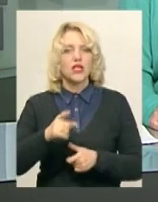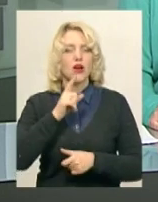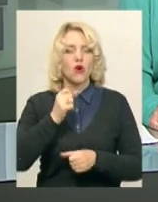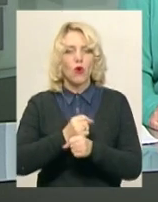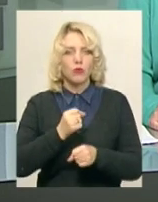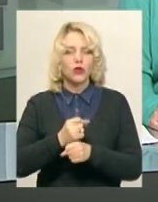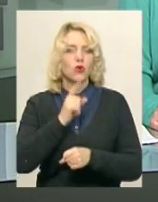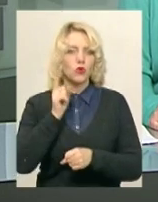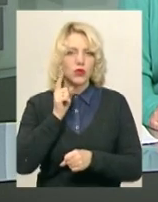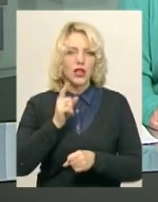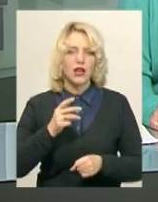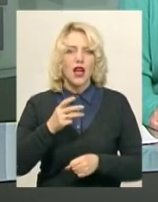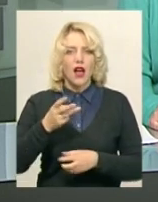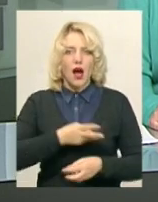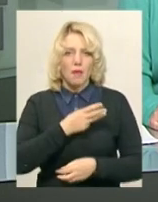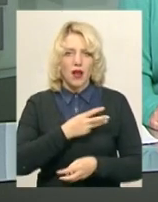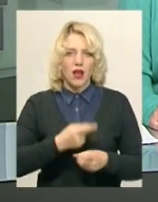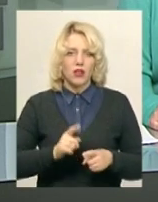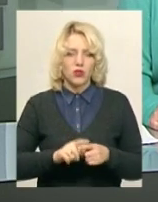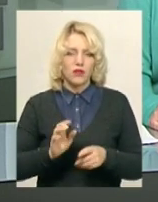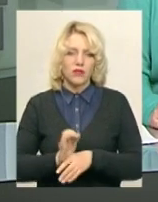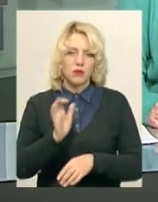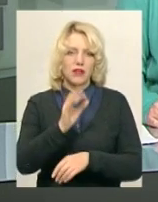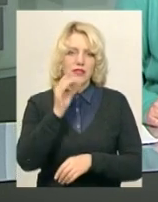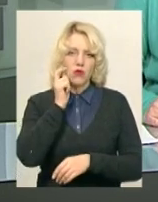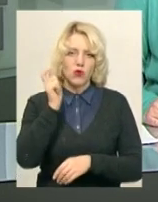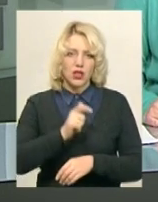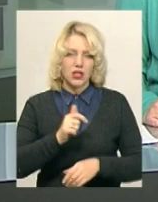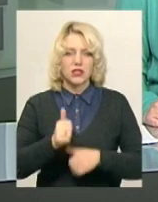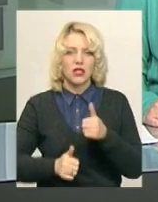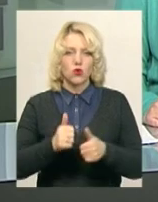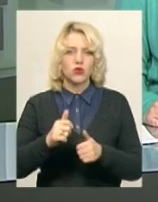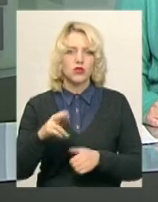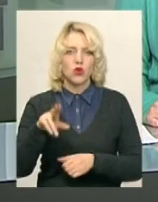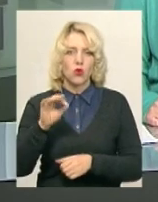переможців конкурсу у 10 номінаціях відправили на всеукраїнський конкурс до Києва.